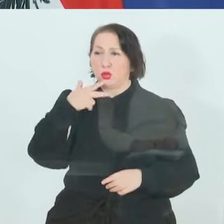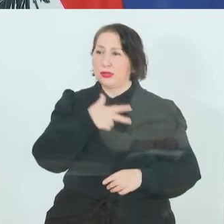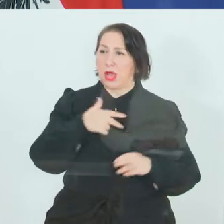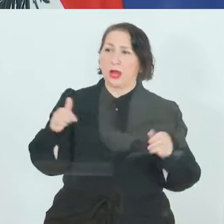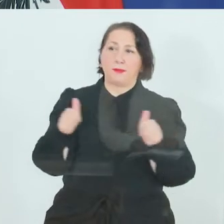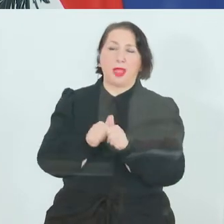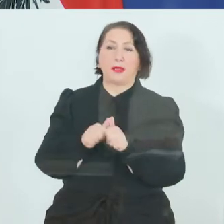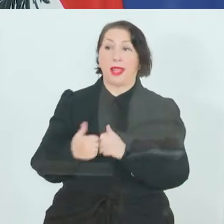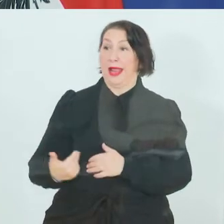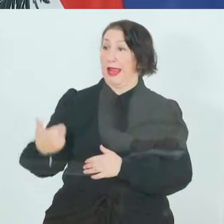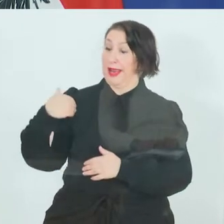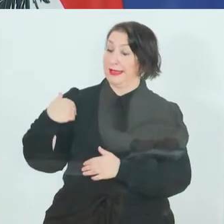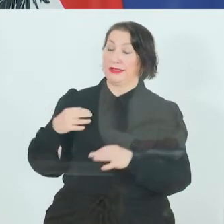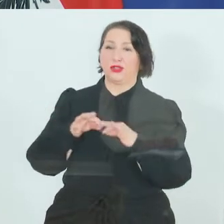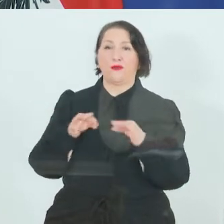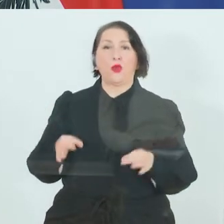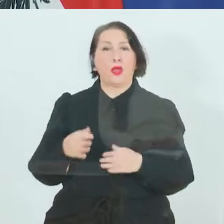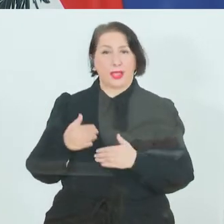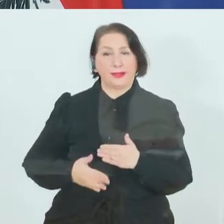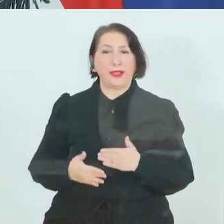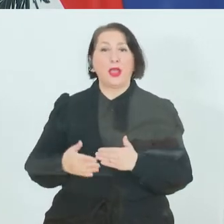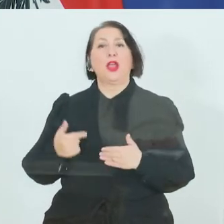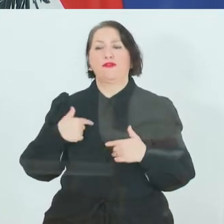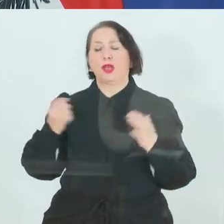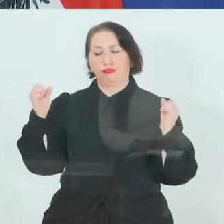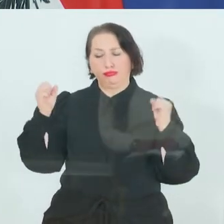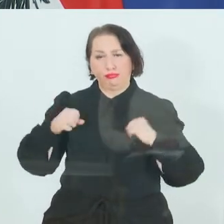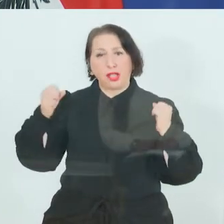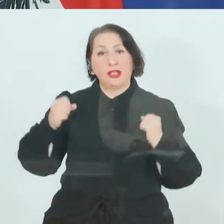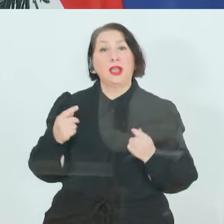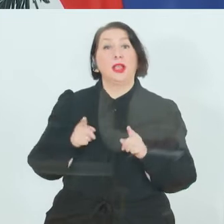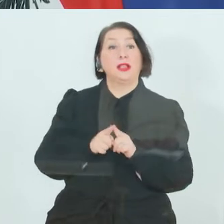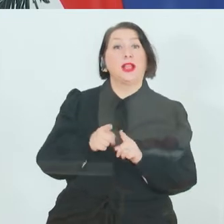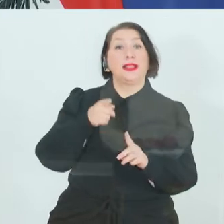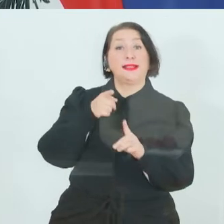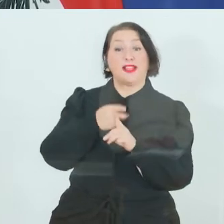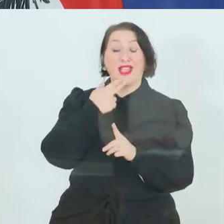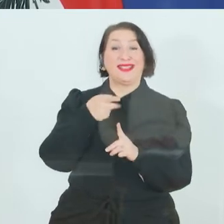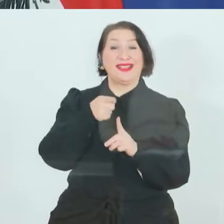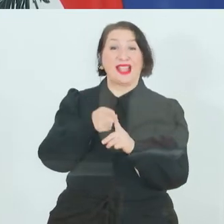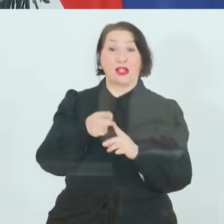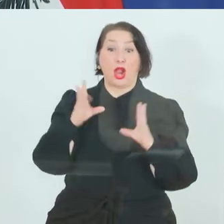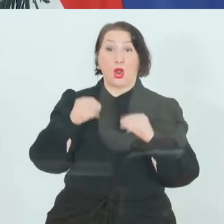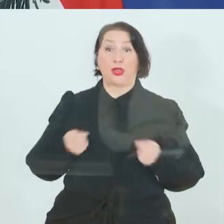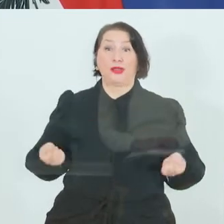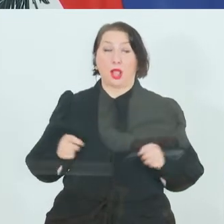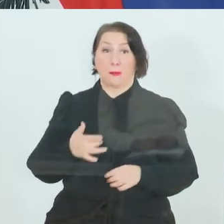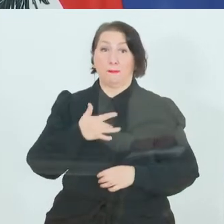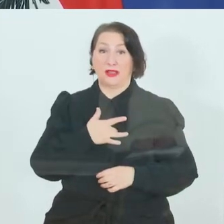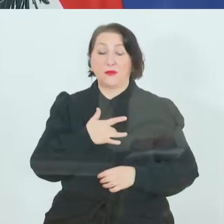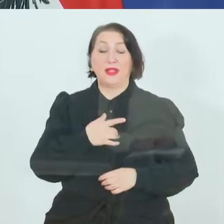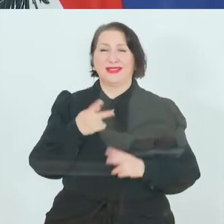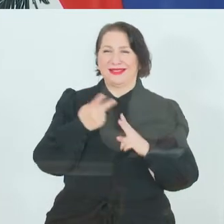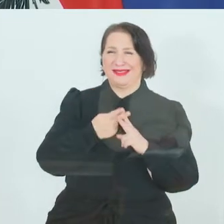letztes Wochenende eine Einigung erzielt, dass für alle Unternehmen, die direkt vom Lockdown betroffen sind, auch für die Zeit des